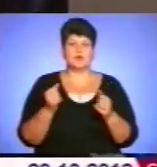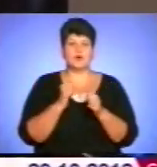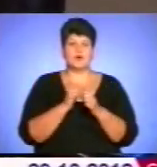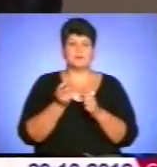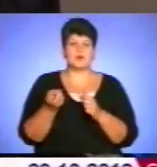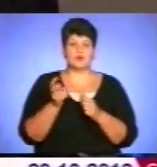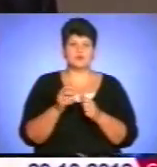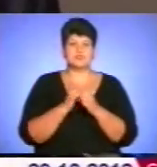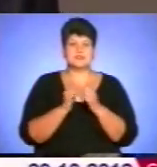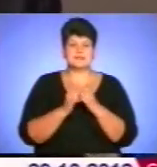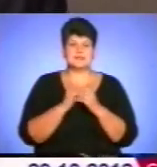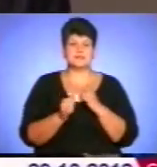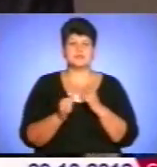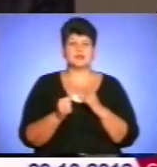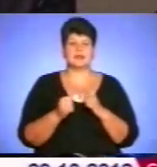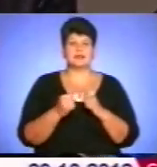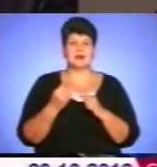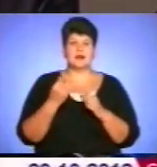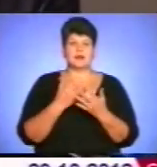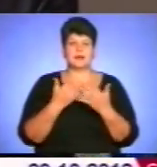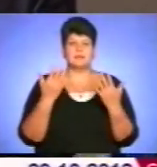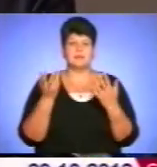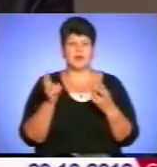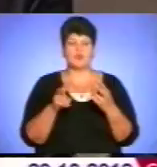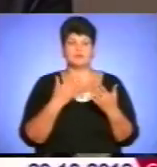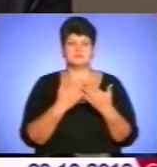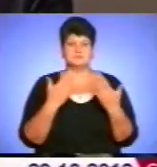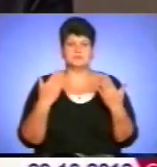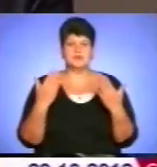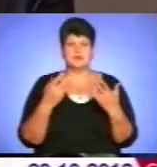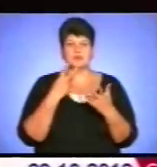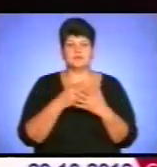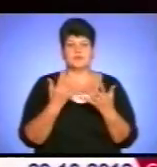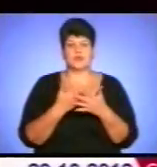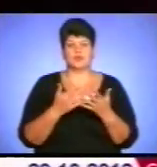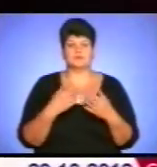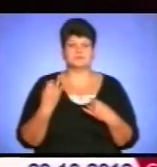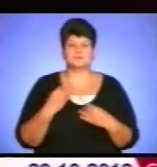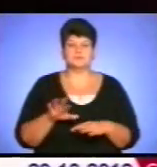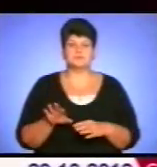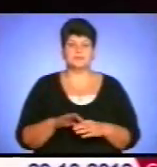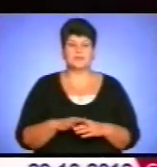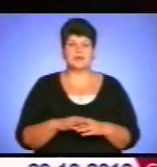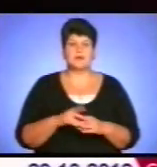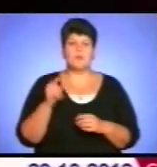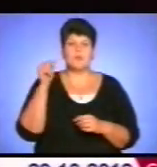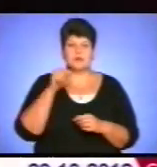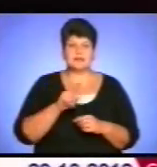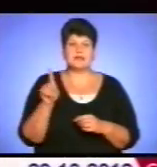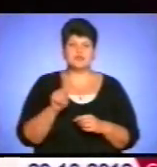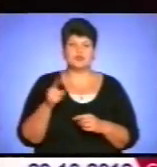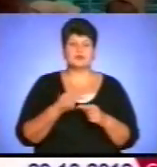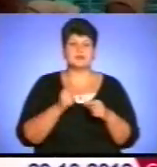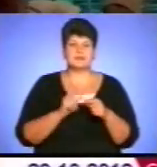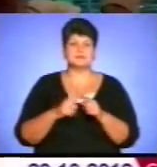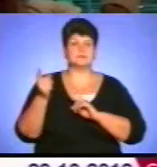кіно, тому що це жива гра, це цікавіше подивитися на людей в дії. Попри те, що «Запорожець за Дунаєм» – класика